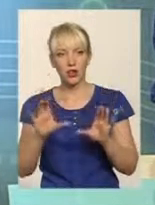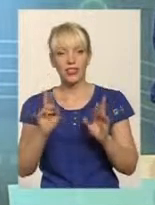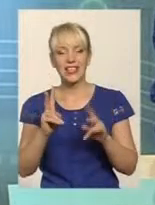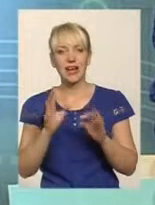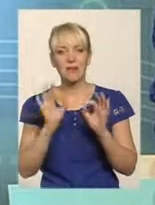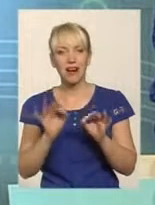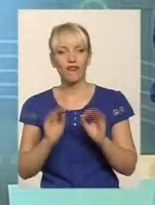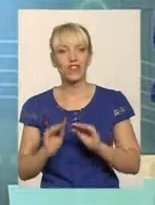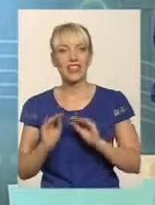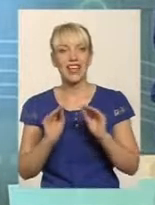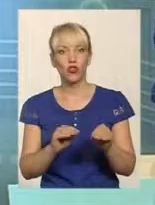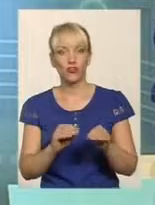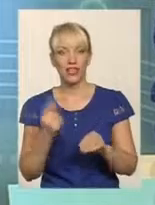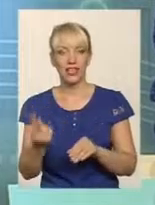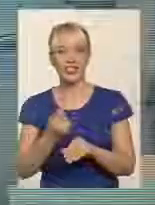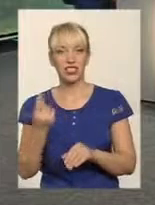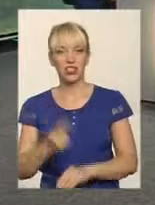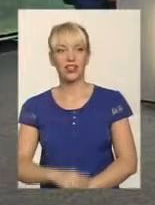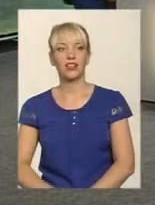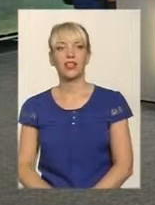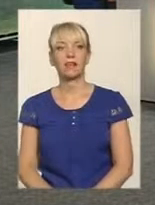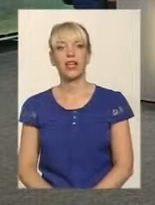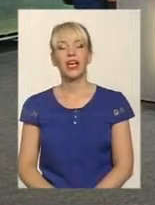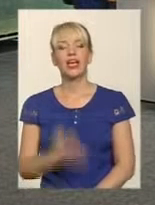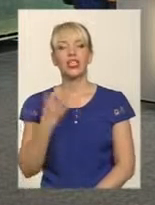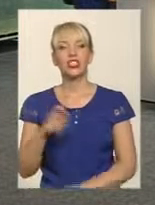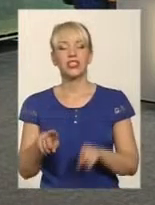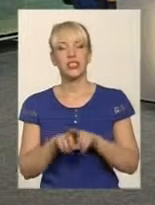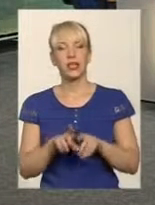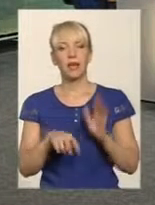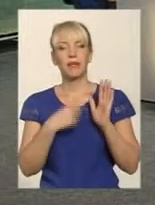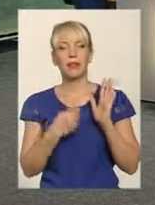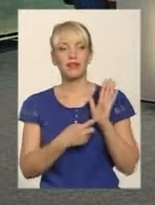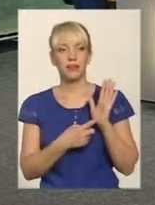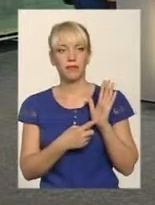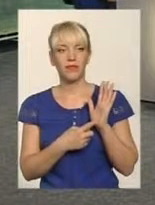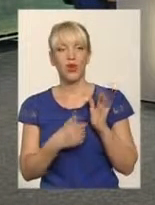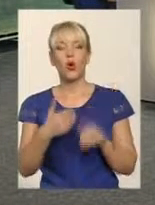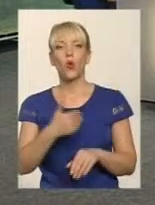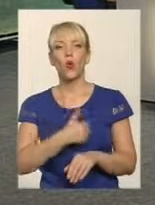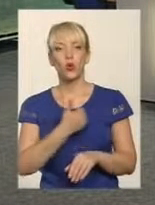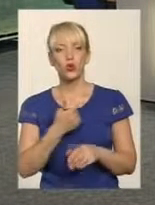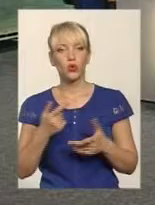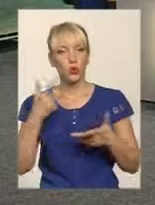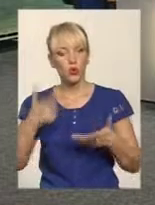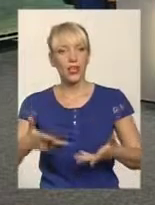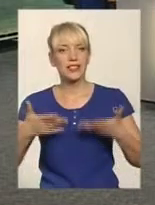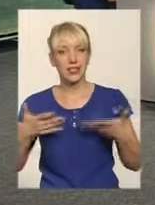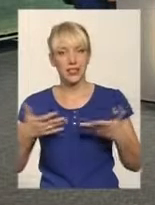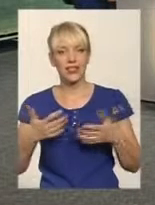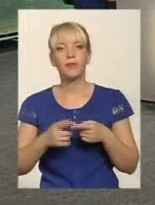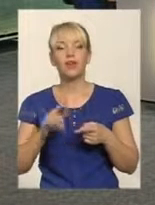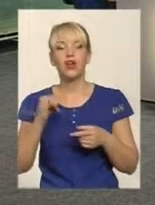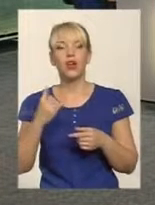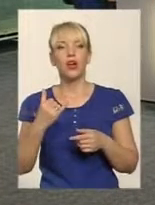встановлюється лічильників. І ще таке підпитання. Хочу уяснити, кажуть, що